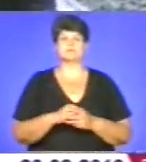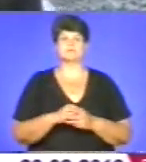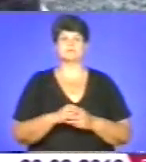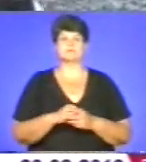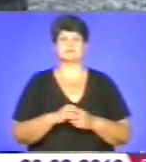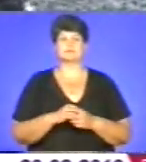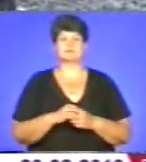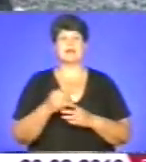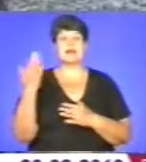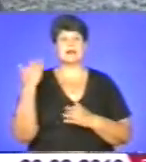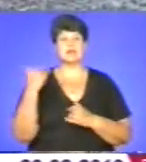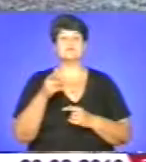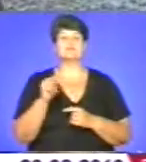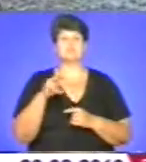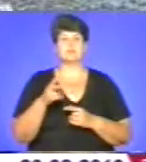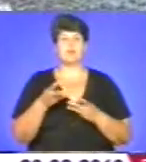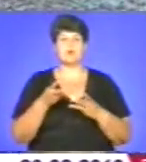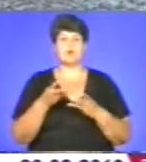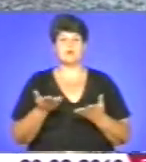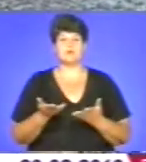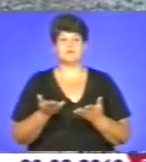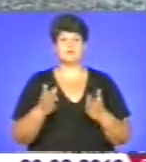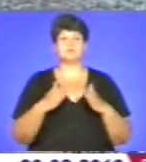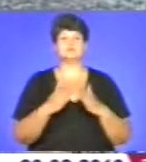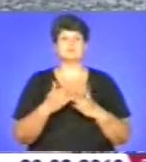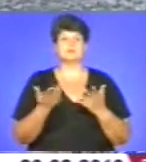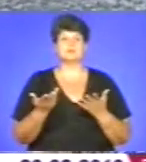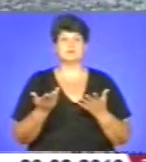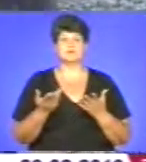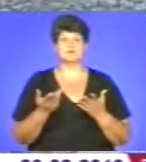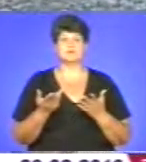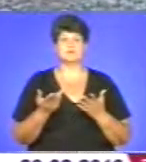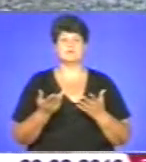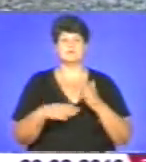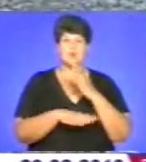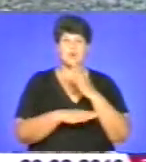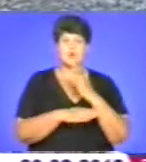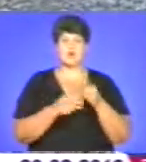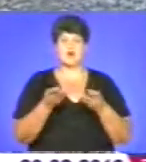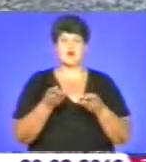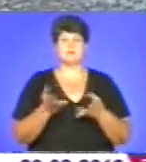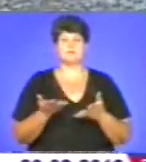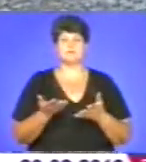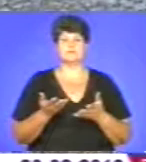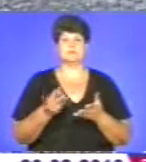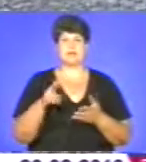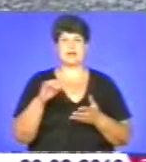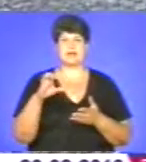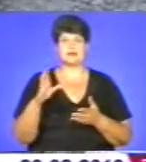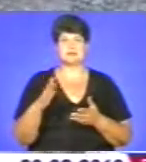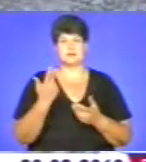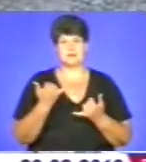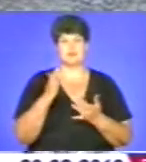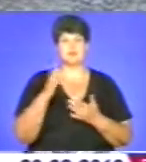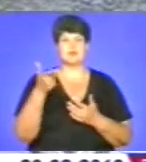Раніше ви чим опалювали приміщення, ваші будинки, на чому готували її? Друвами, ліса, друвами, а тепер буде газ.